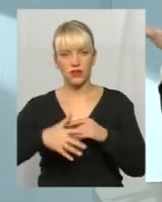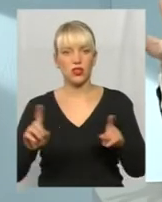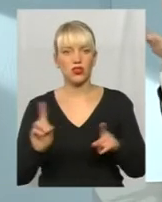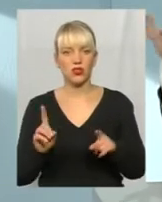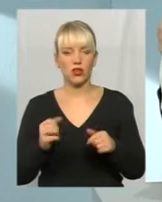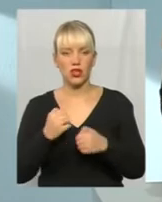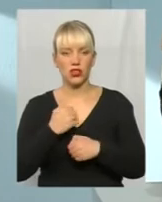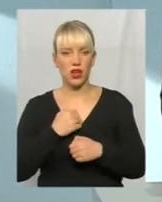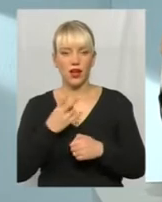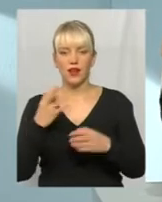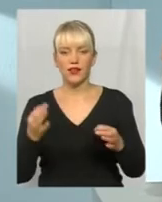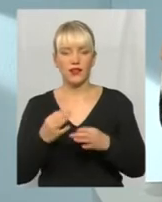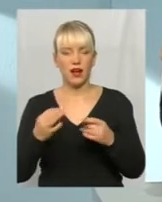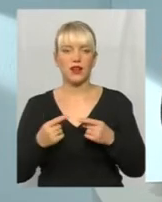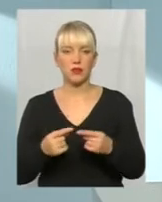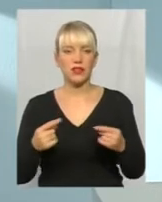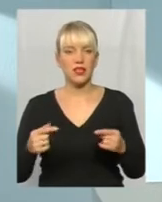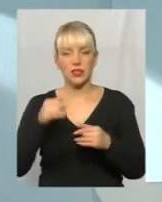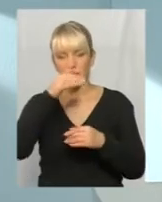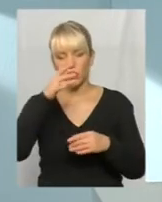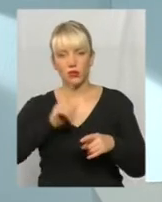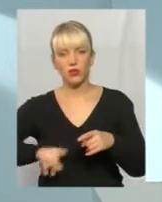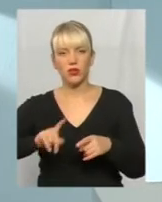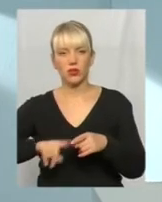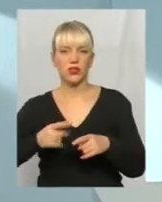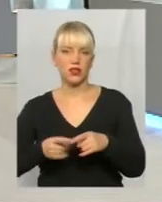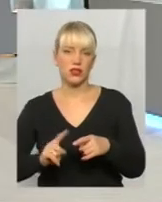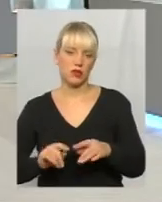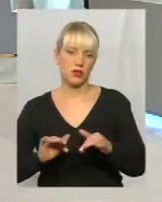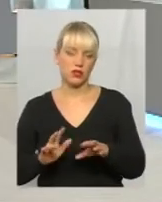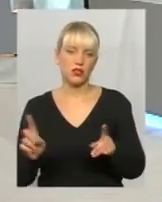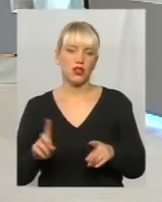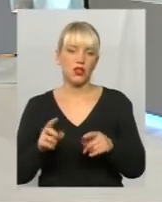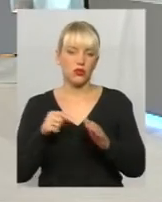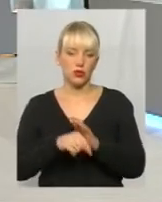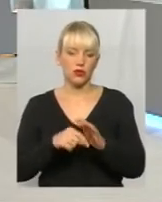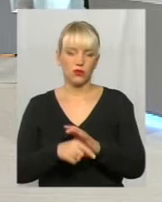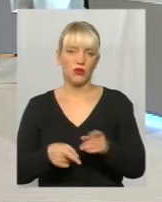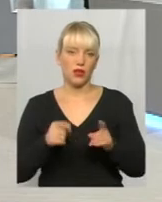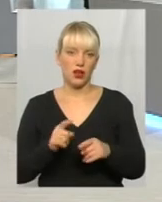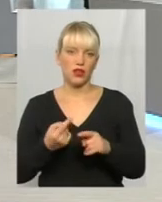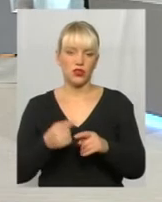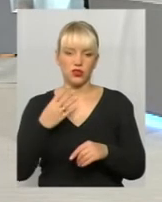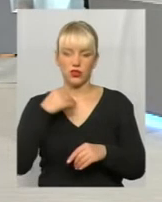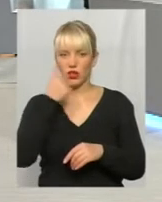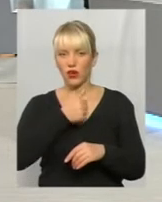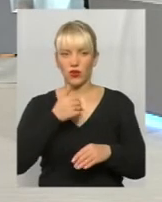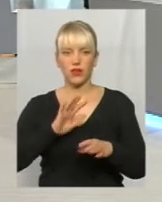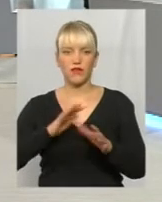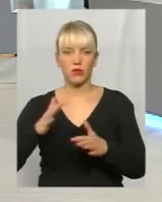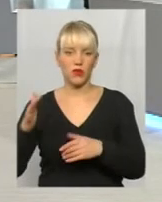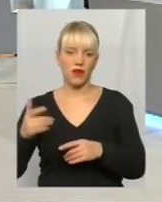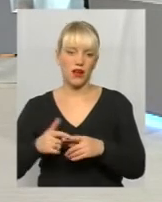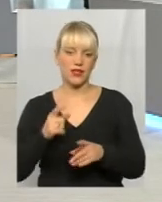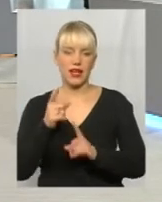ніякими засобами не вдається прискорити цей процес. Тобто, реально, оці чотири роки відбувається реформа